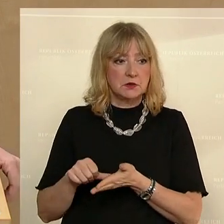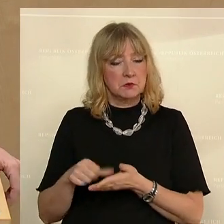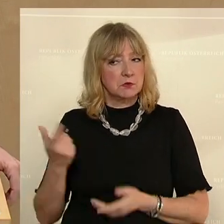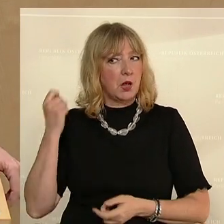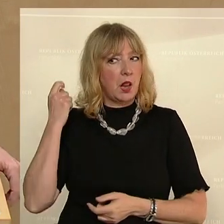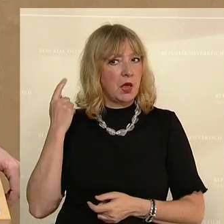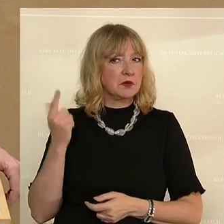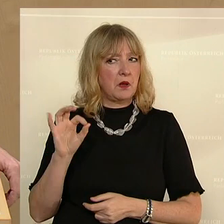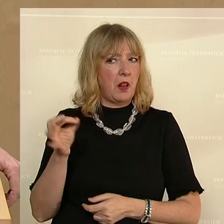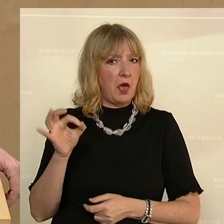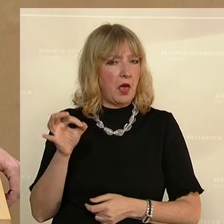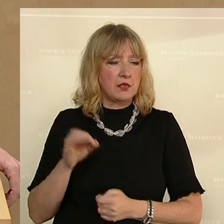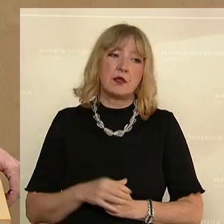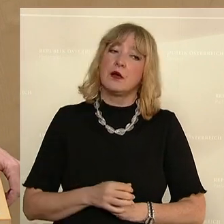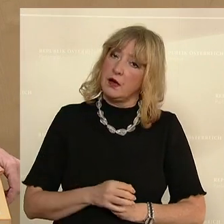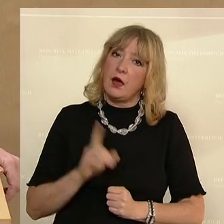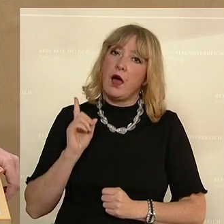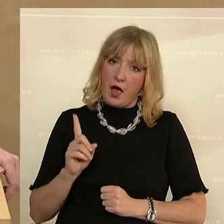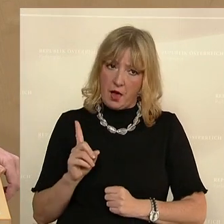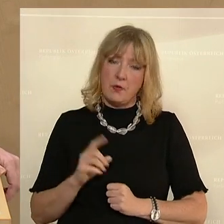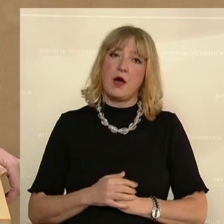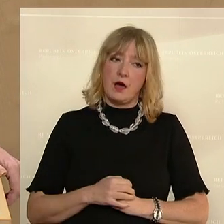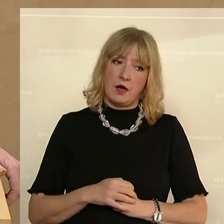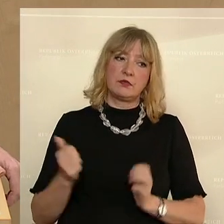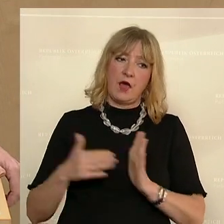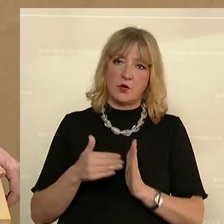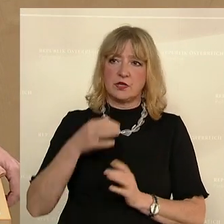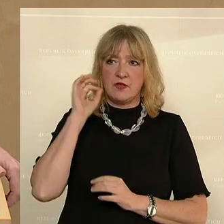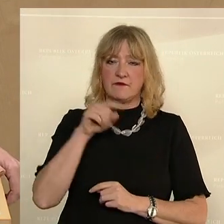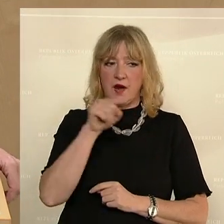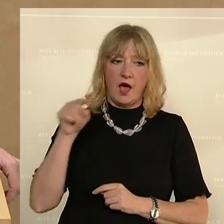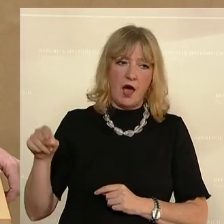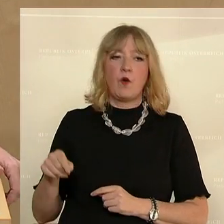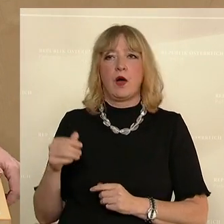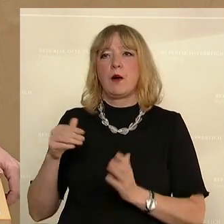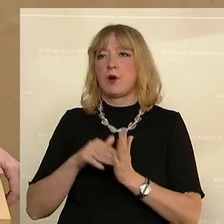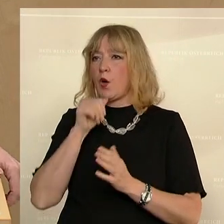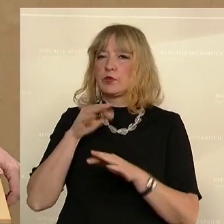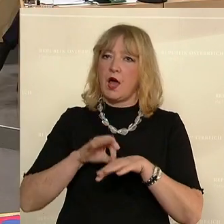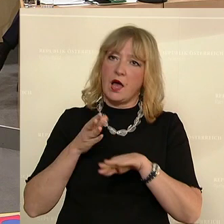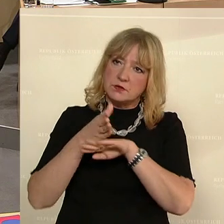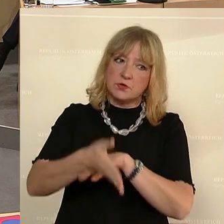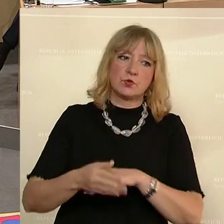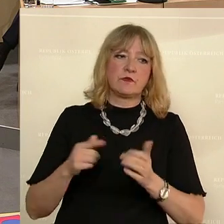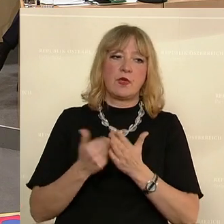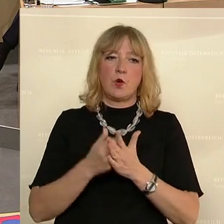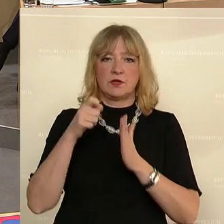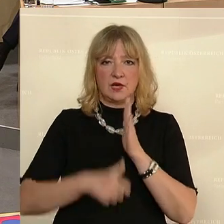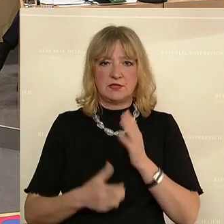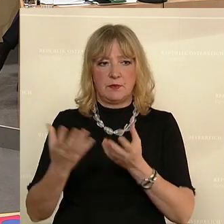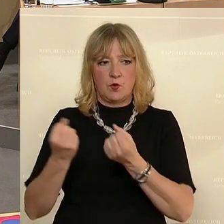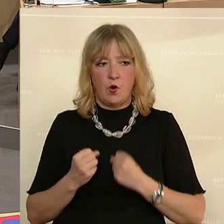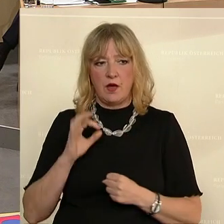klingt wie eine Winzigkeit, aber es ersparen sich tausende Frauen den Besuch beim Arzt, um ein neues Rezept beispielsweise